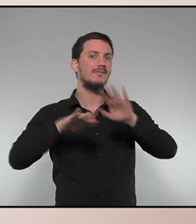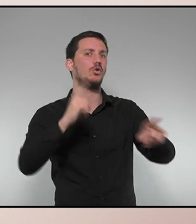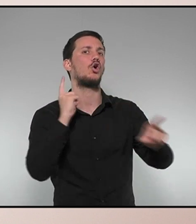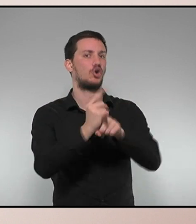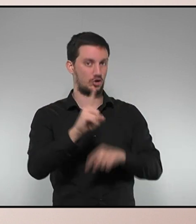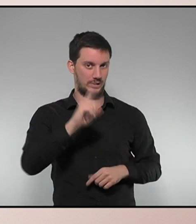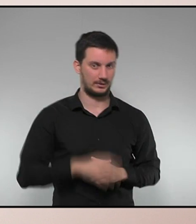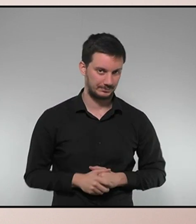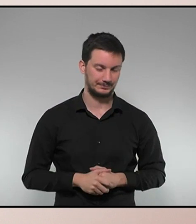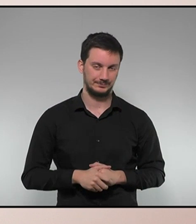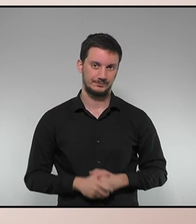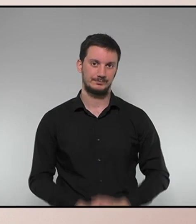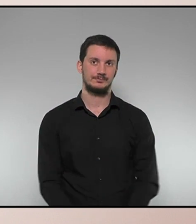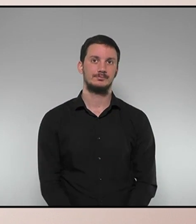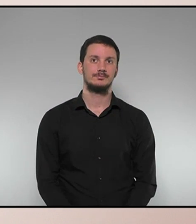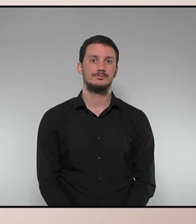gràcies.